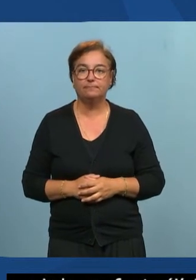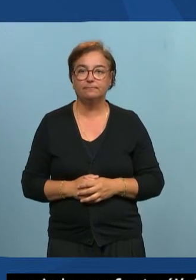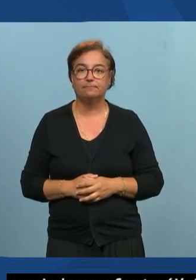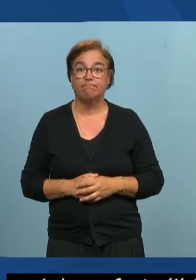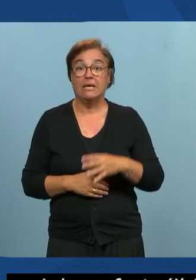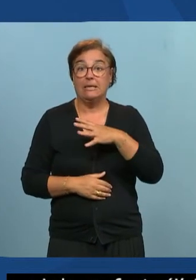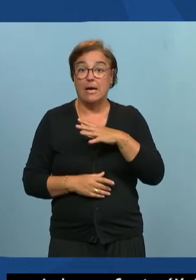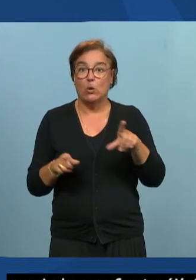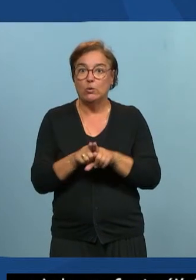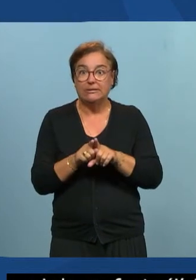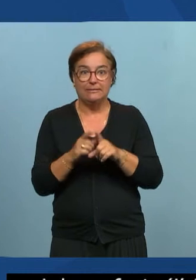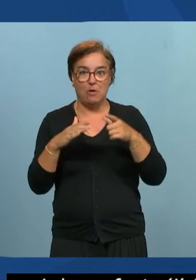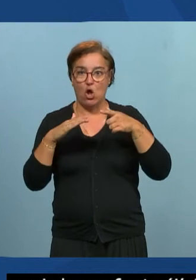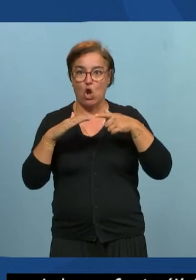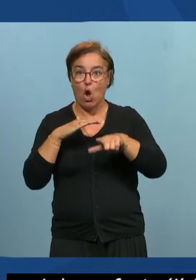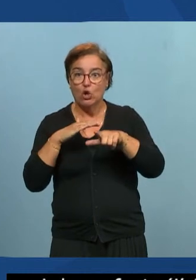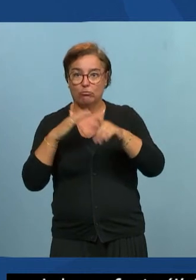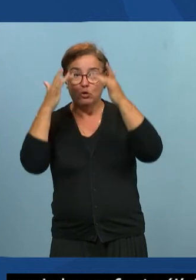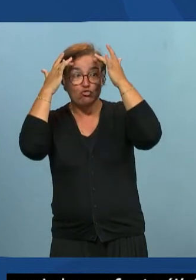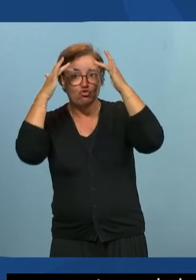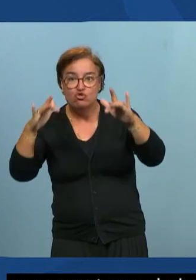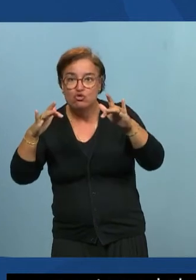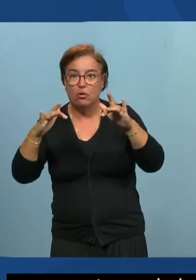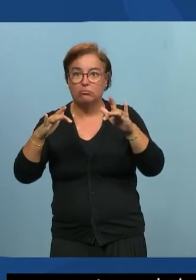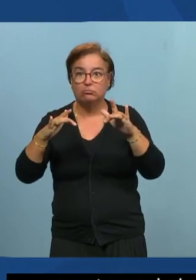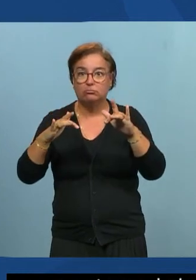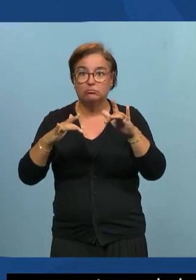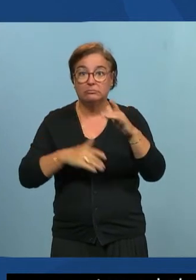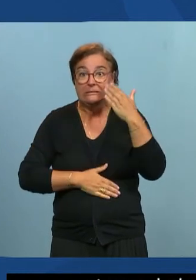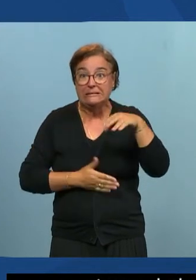Vous avez la question de la langue, de la culture, de l'alphabétisation.